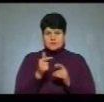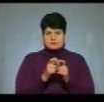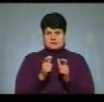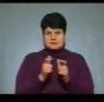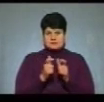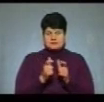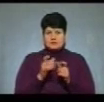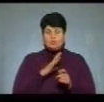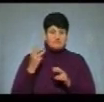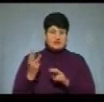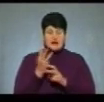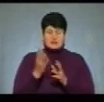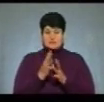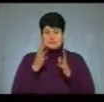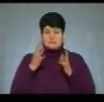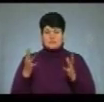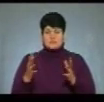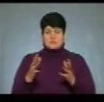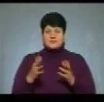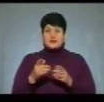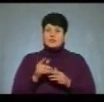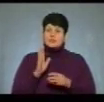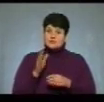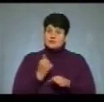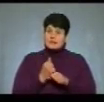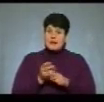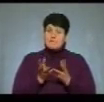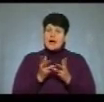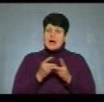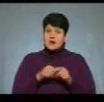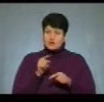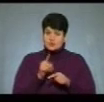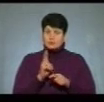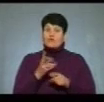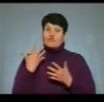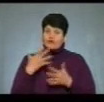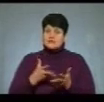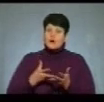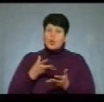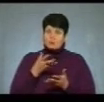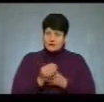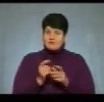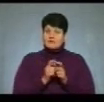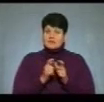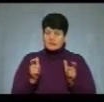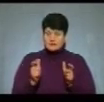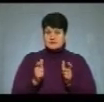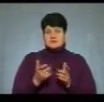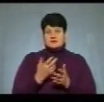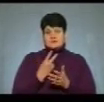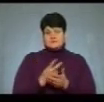надійшли втричі більшими сумами. Чи зроблять перерахунок тим, хто квитанції оплатив, з'ясовувала наша колега з Києва